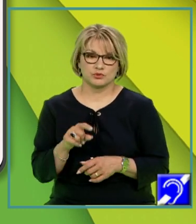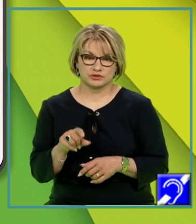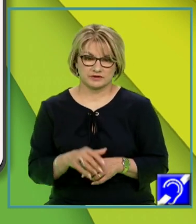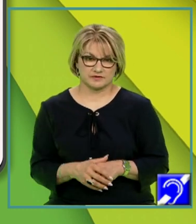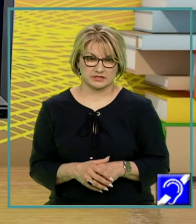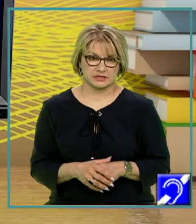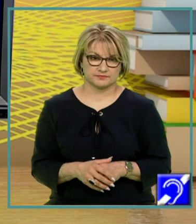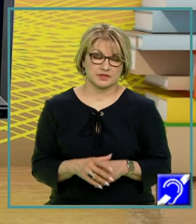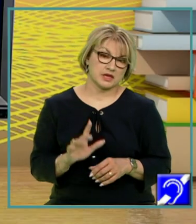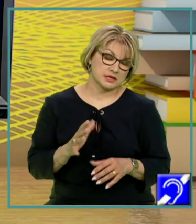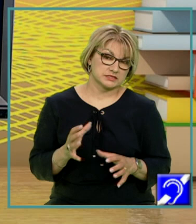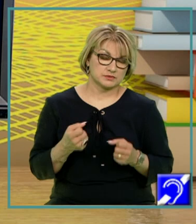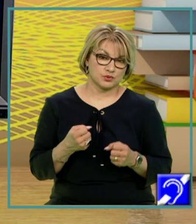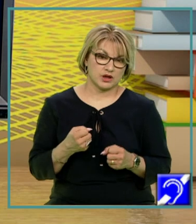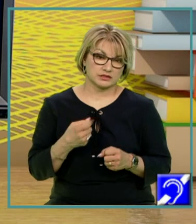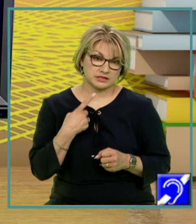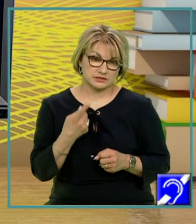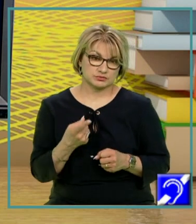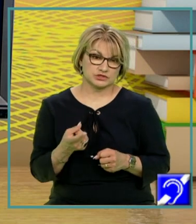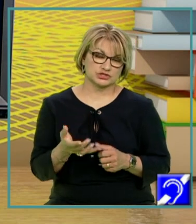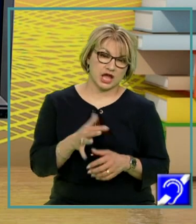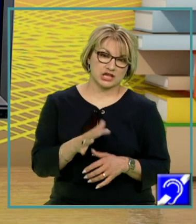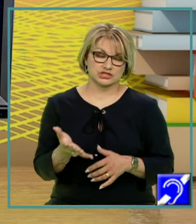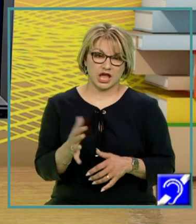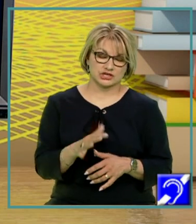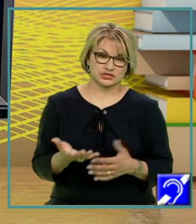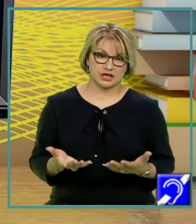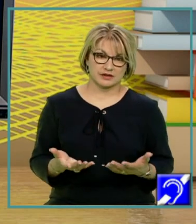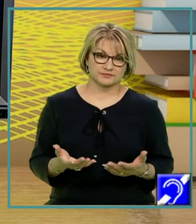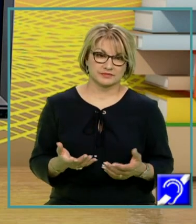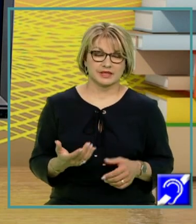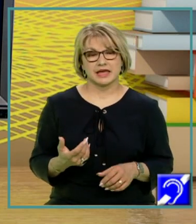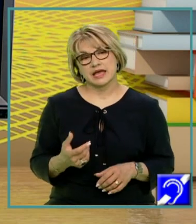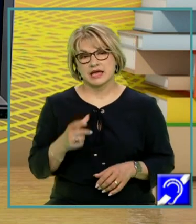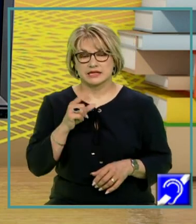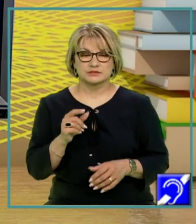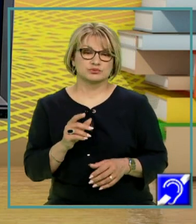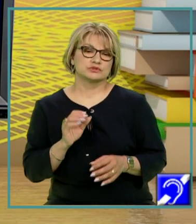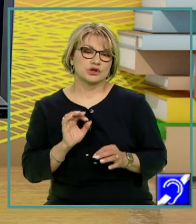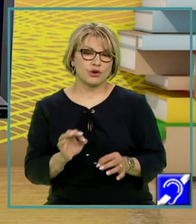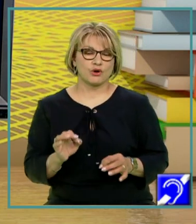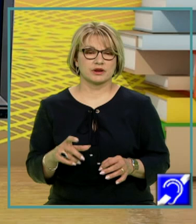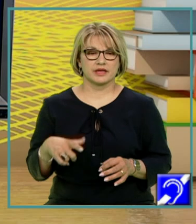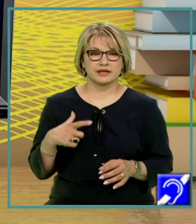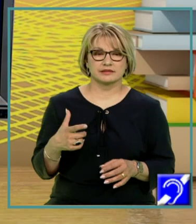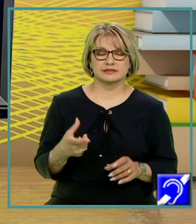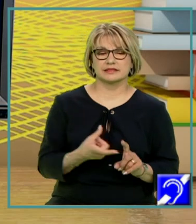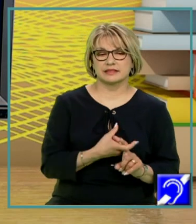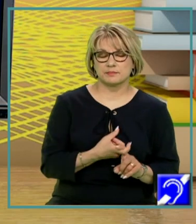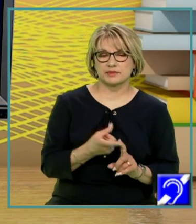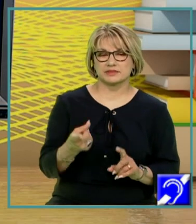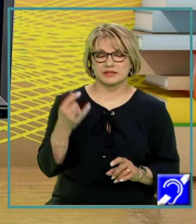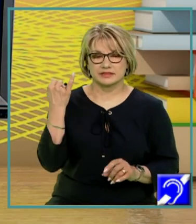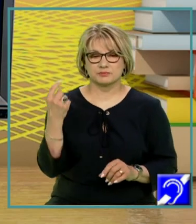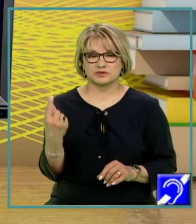idei. Se poate argumenta și așa și așa. Răspunsul corect, acceptarea acestei teze, depinde de percepția